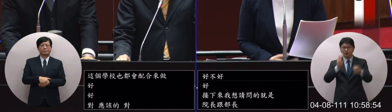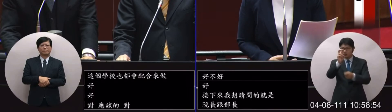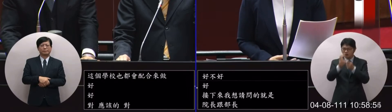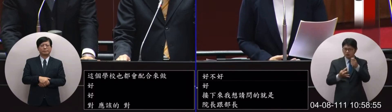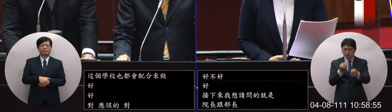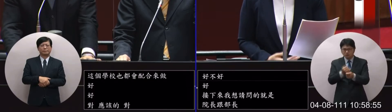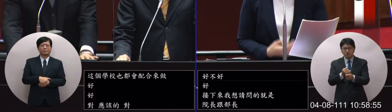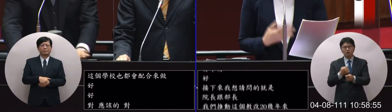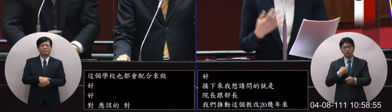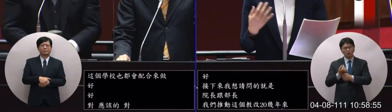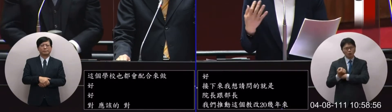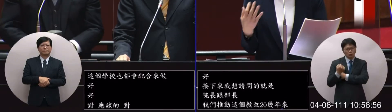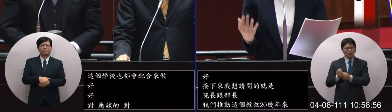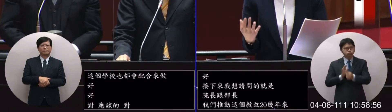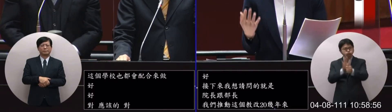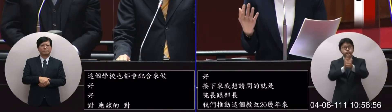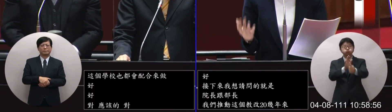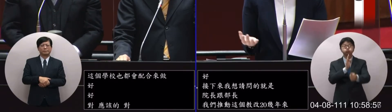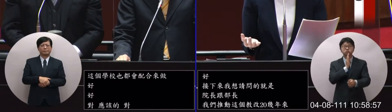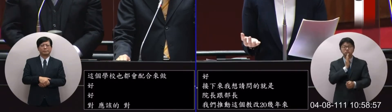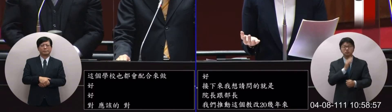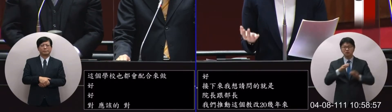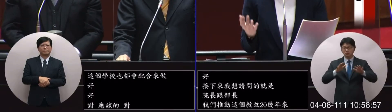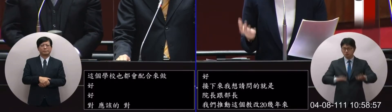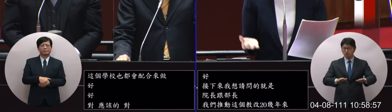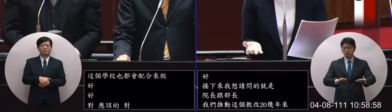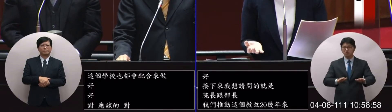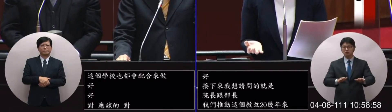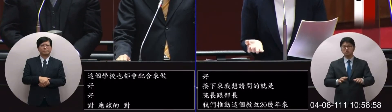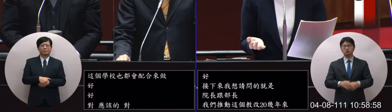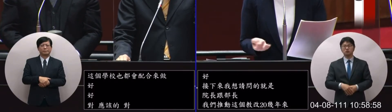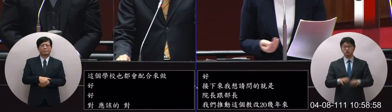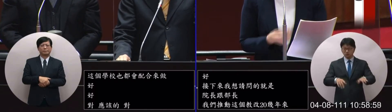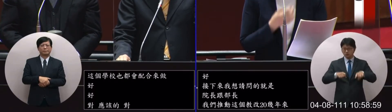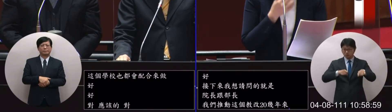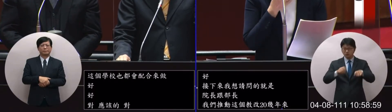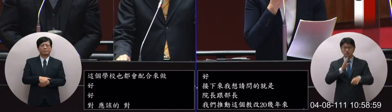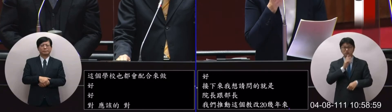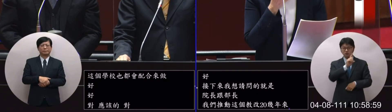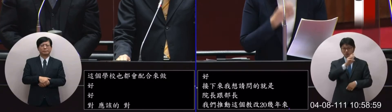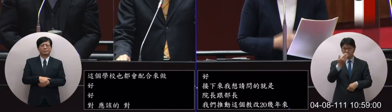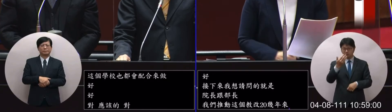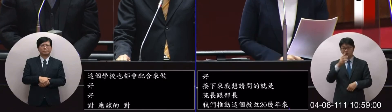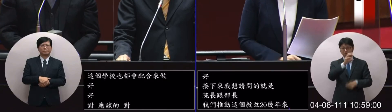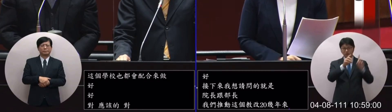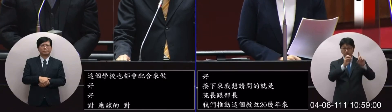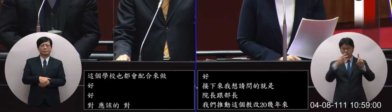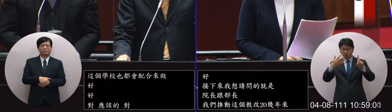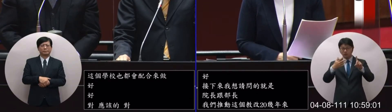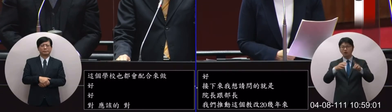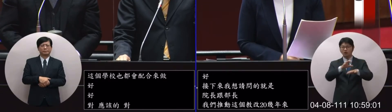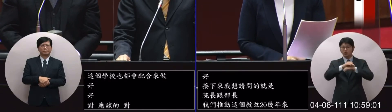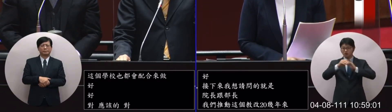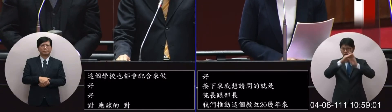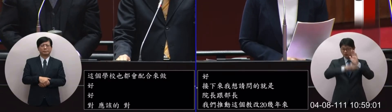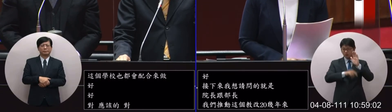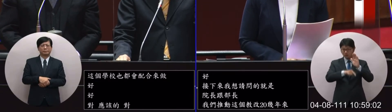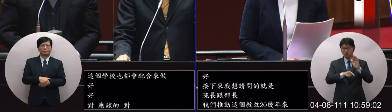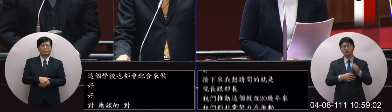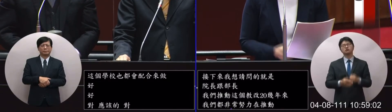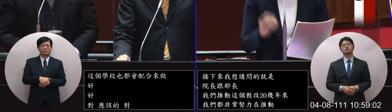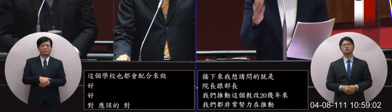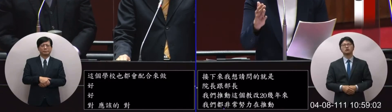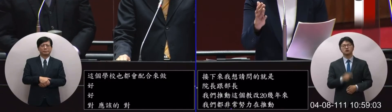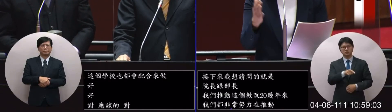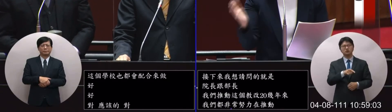努力在推動那在這現在在執行的實施的就是108的課綱那108的課綱執行已經三